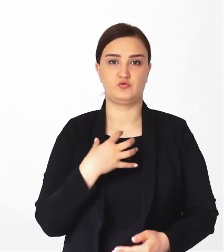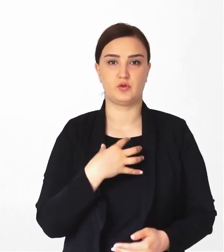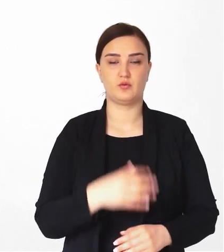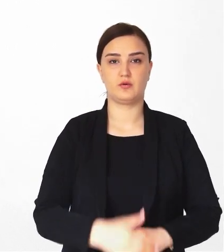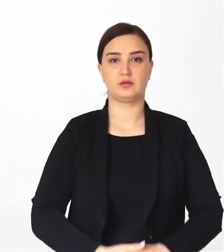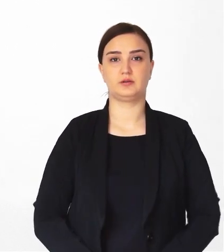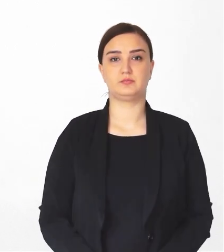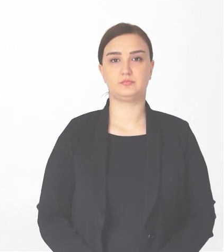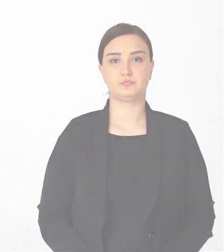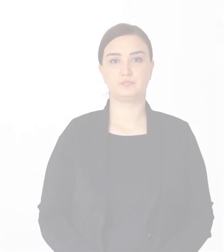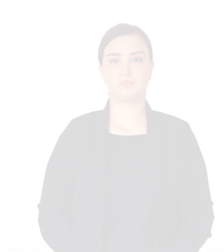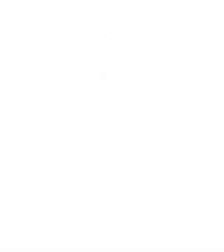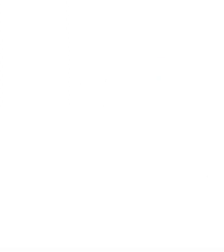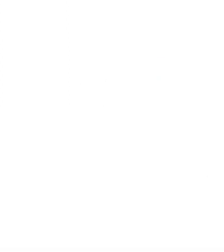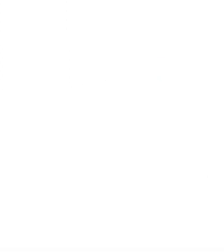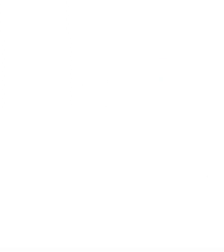üçün ilkin şərddir.